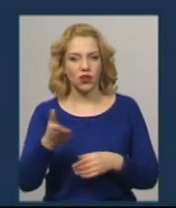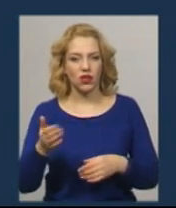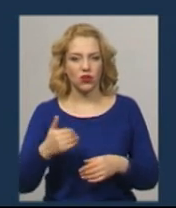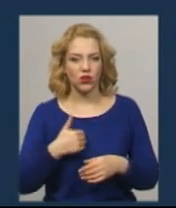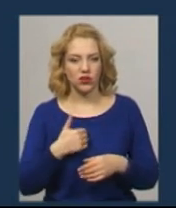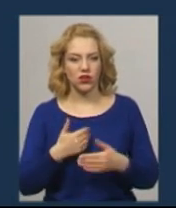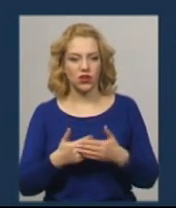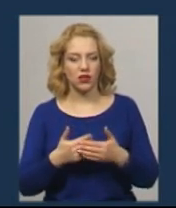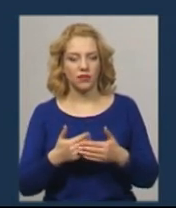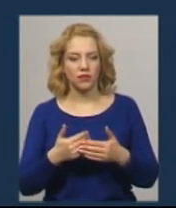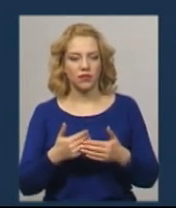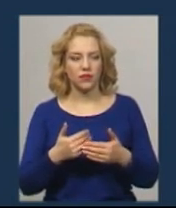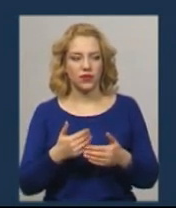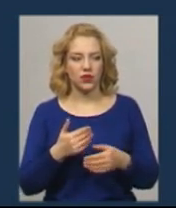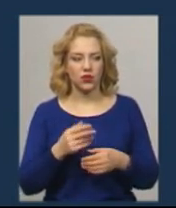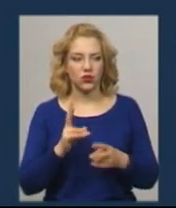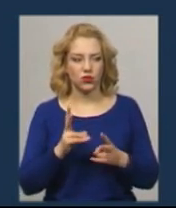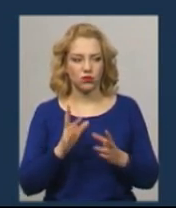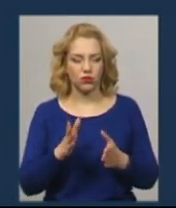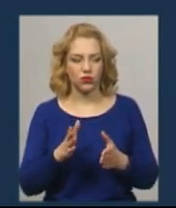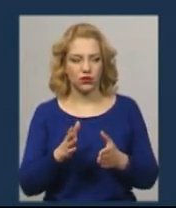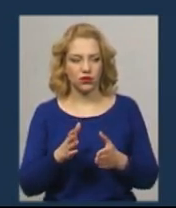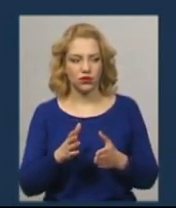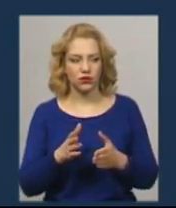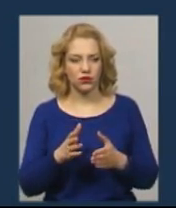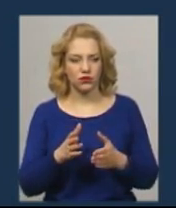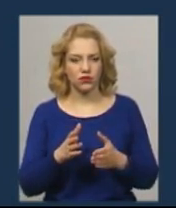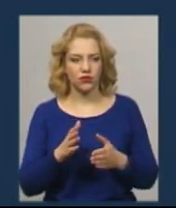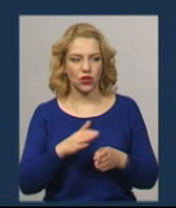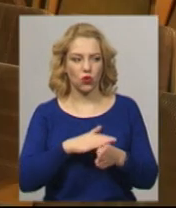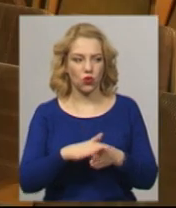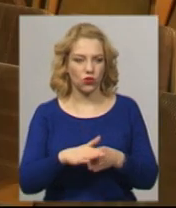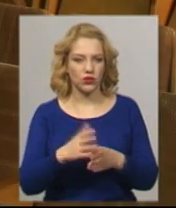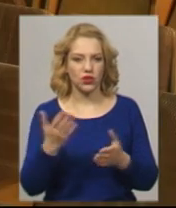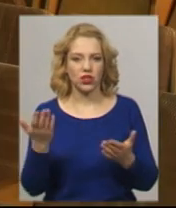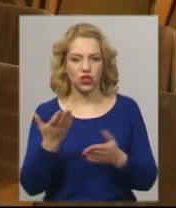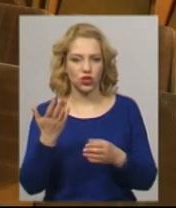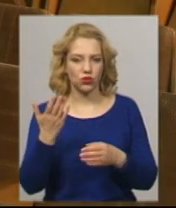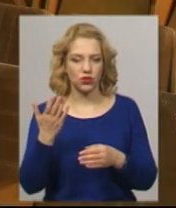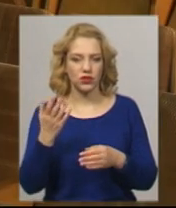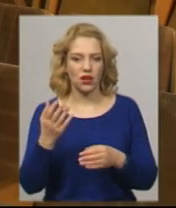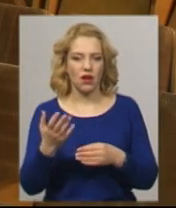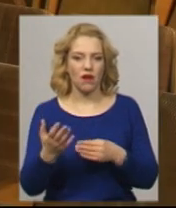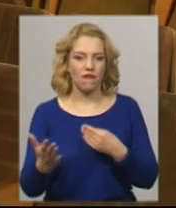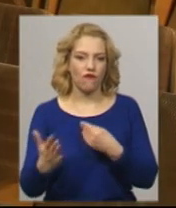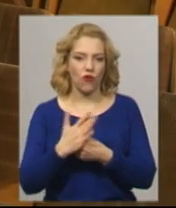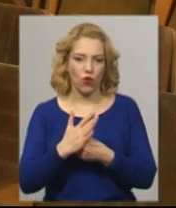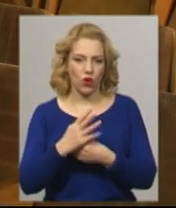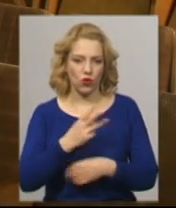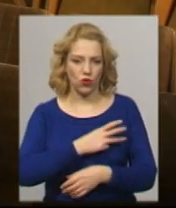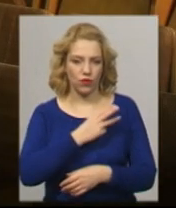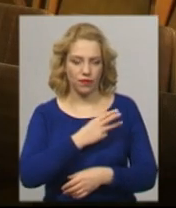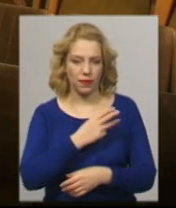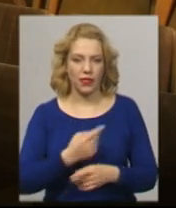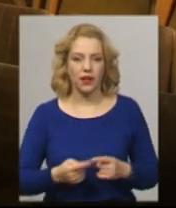лікарів, вони хотіли, тих, хто будуть, як ти казав, зрозуміли, виконувати чинусь волю. Є порушення вимог чинного законодавства,